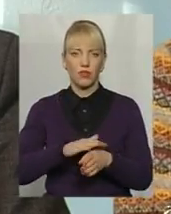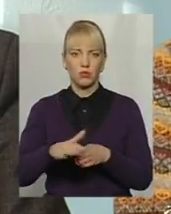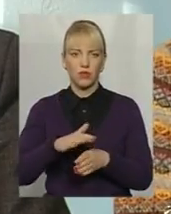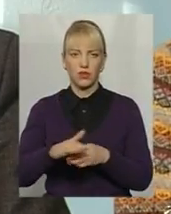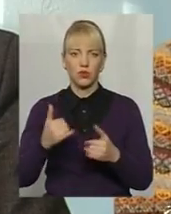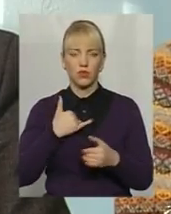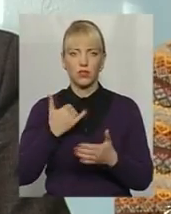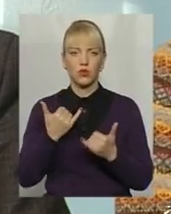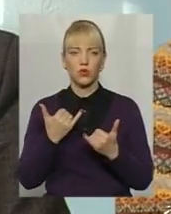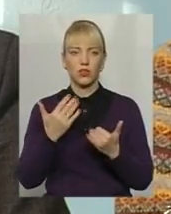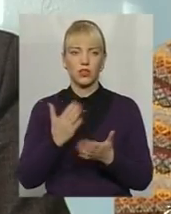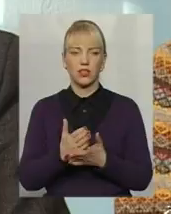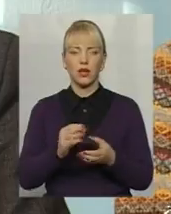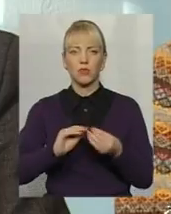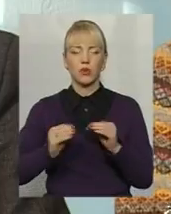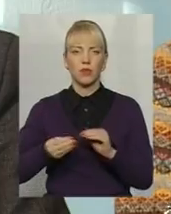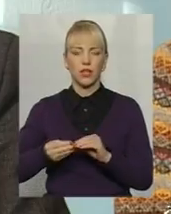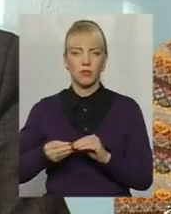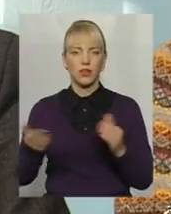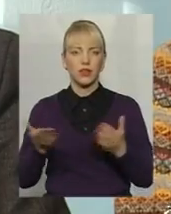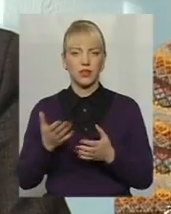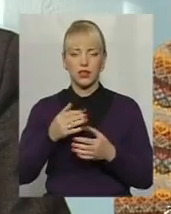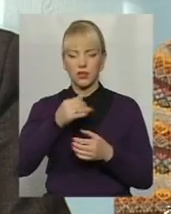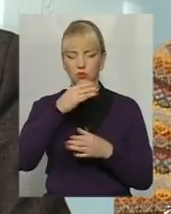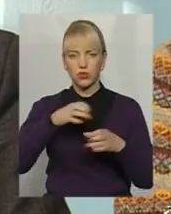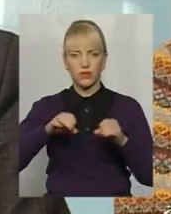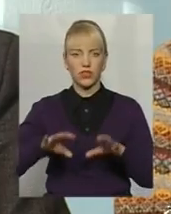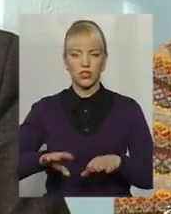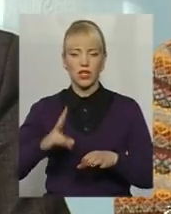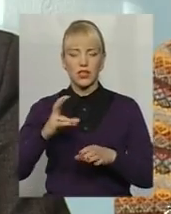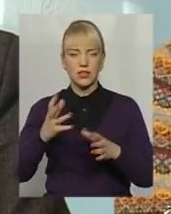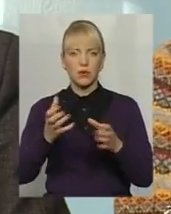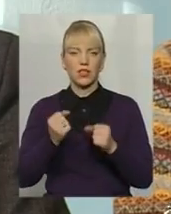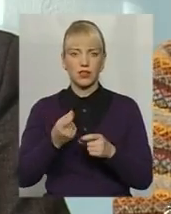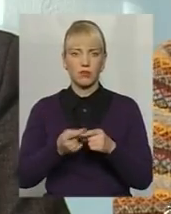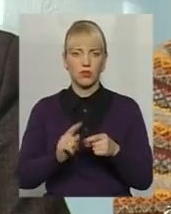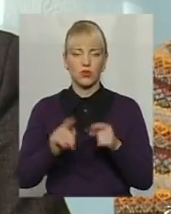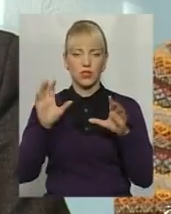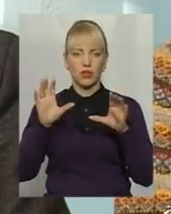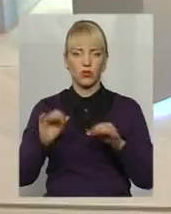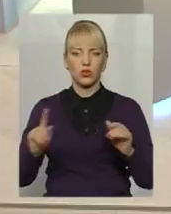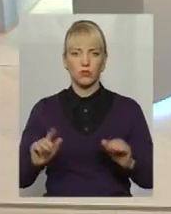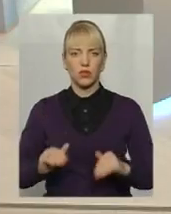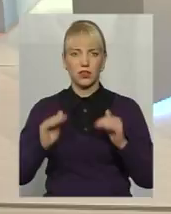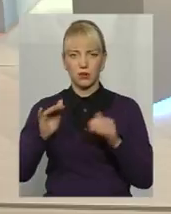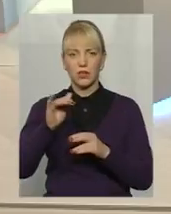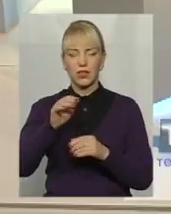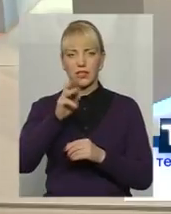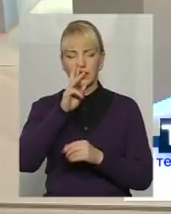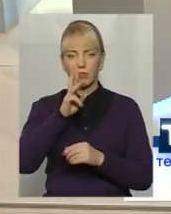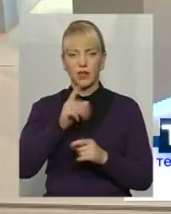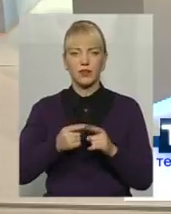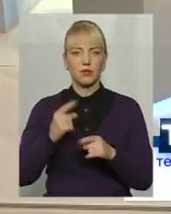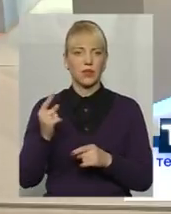сьогодні є ряд проблем, які не вирішаться в зв'язку з прийняттям даного закону і підняттям заробітної плати. Перш за все,